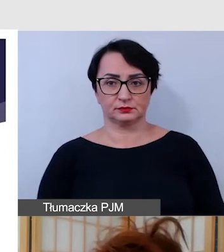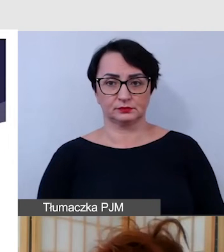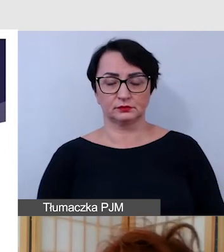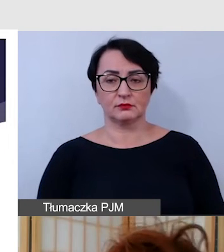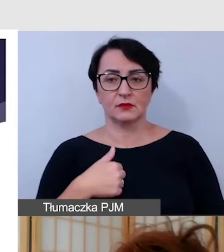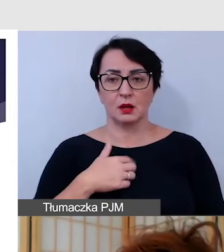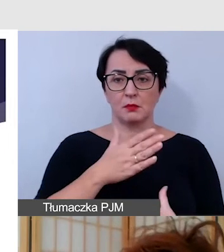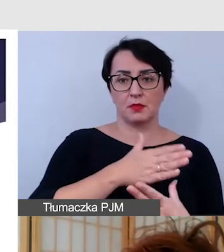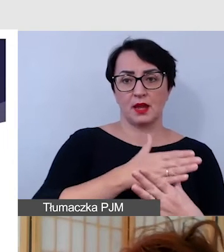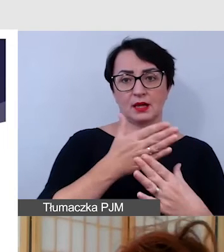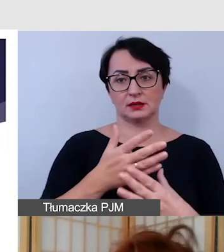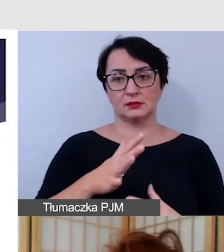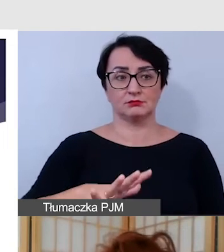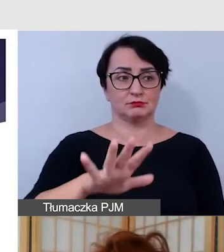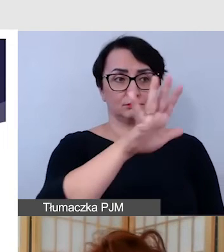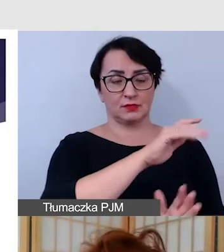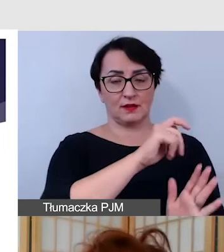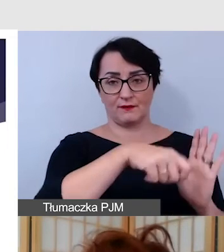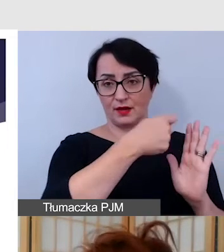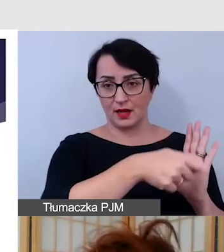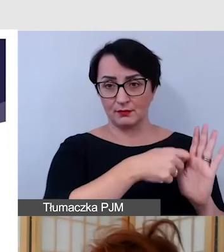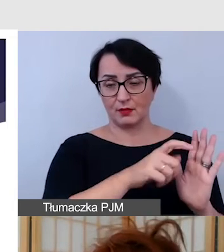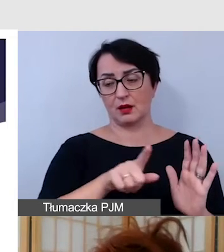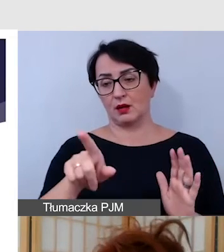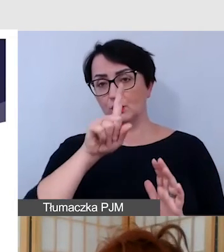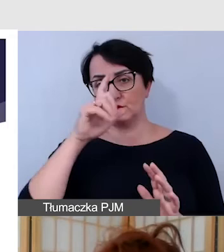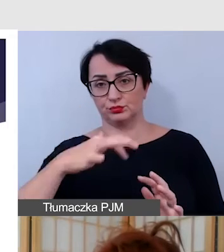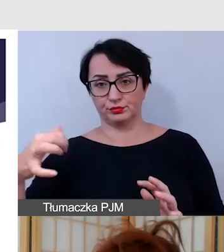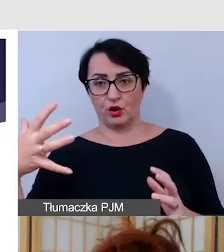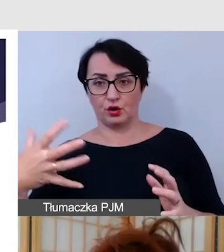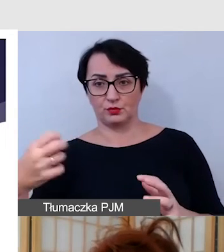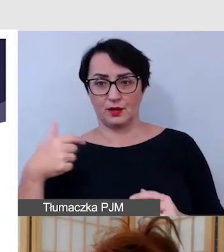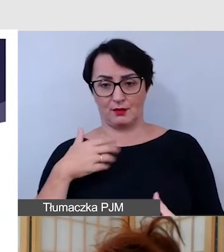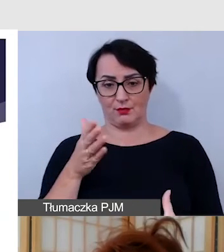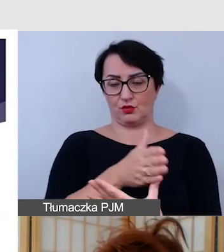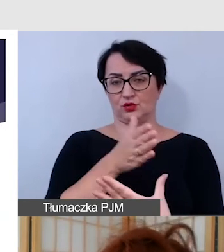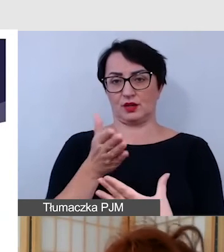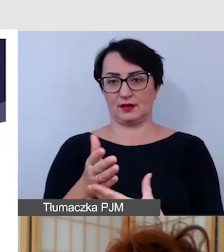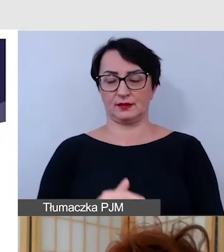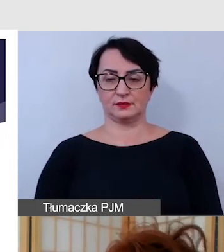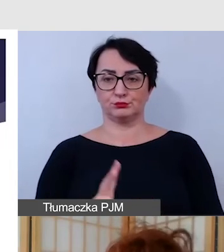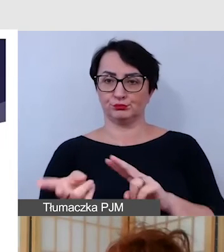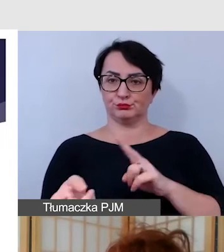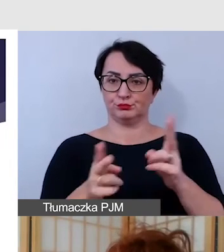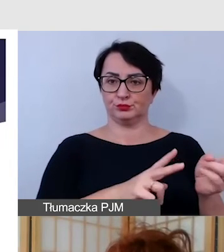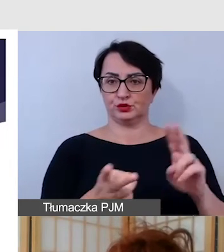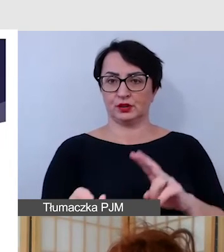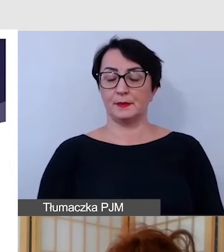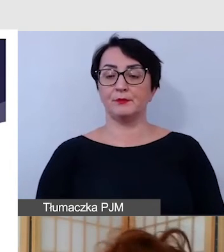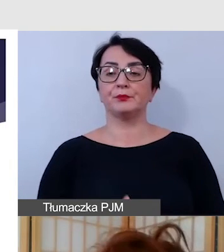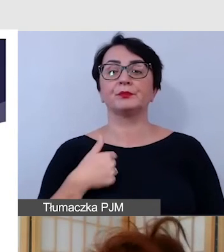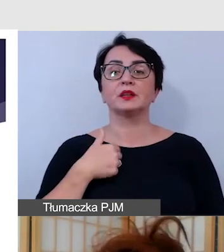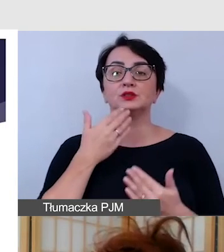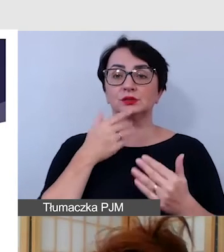pośrednikiem, prawda, pomiędzy tą treścią wyświetlaną na ekranie, a pomiędzy naszymi uczestnikami wydarzenia. Wtedy wiedziałam, czy